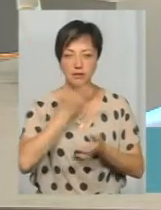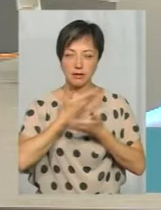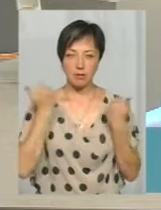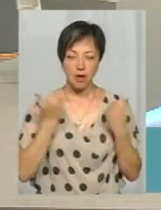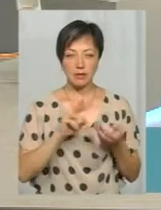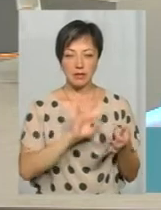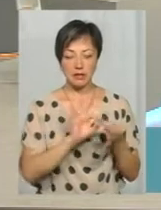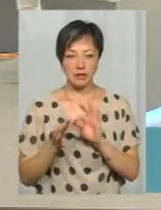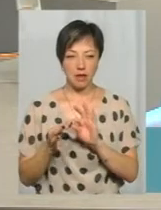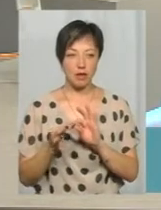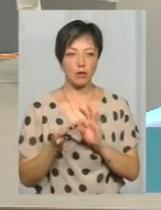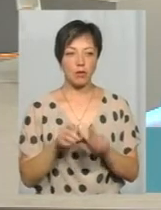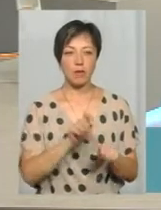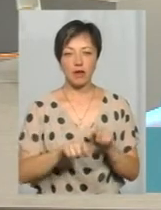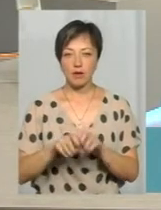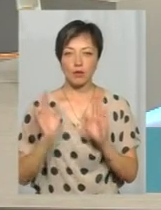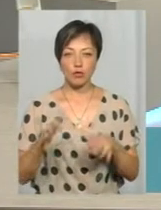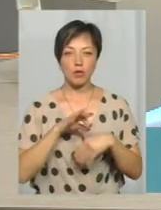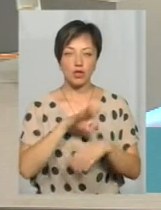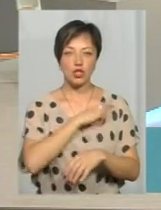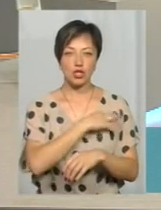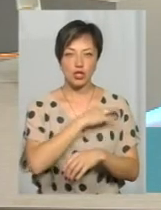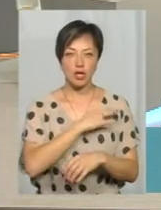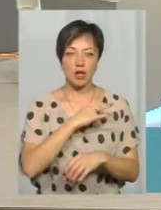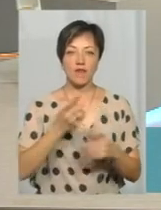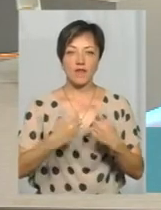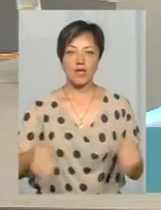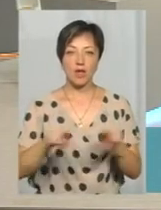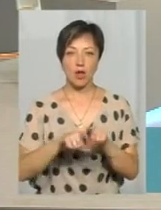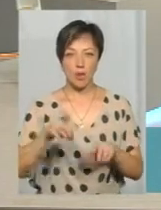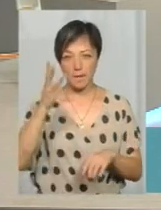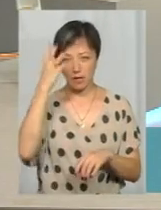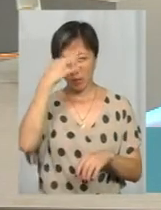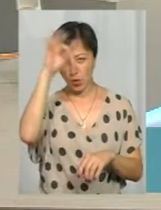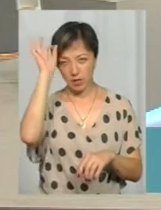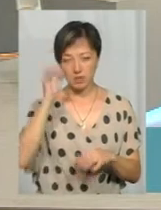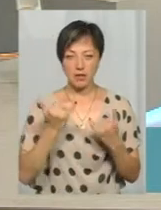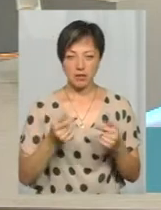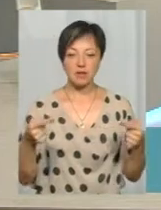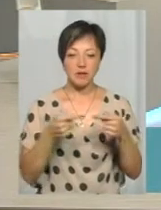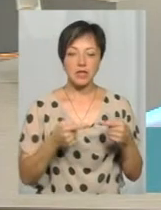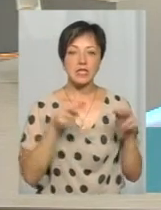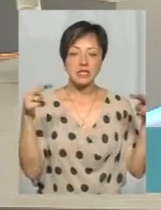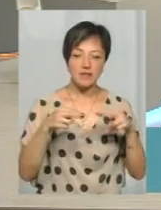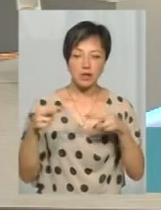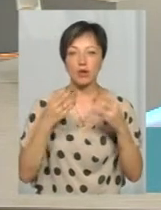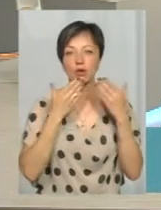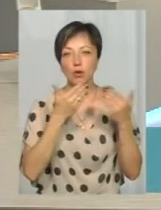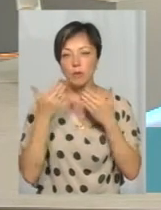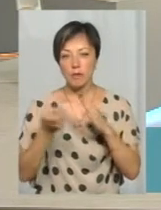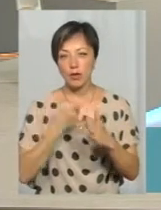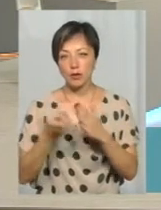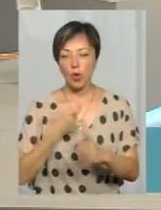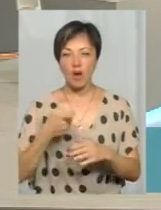оскільки детальну перевірку з даного приводу будуть проводити слідчі Хмельницького відділу поліції, які на даний час встановлюють свідки, опитують водіїв, допитують,